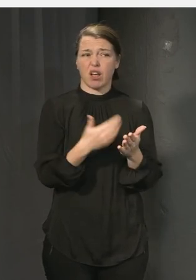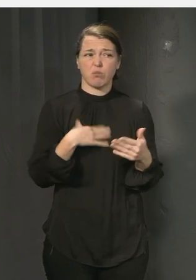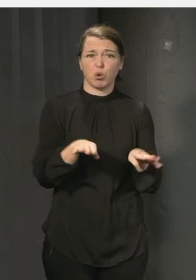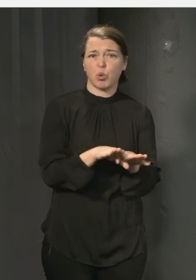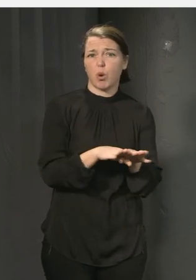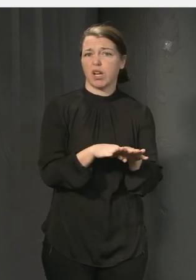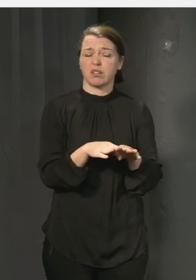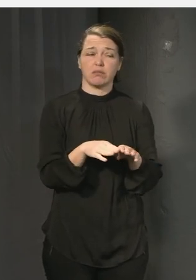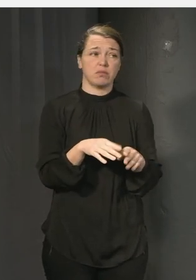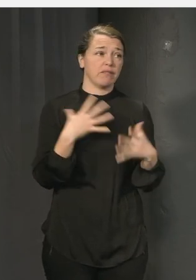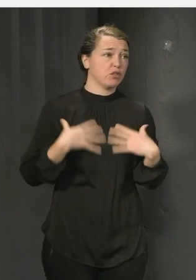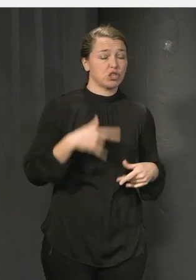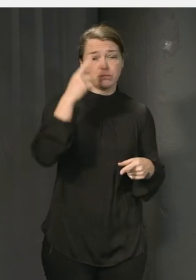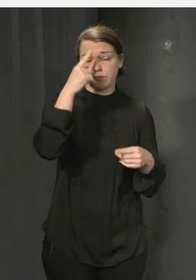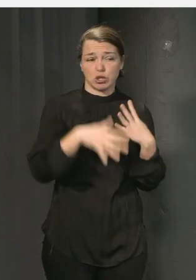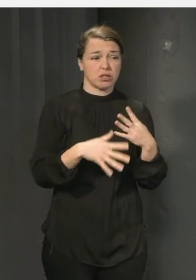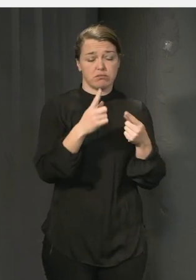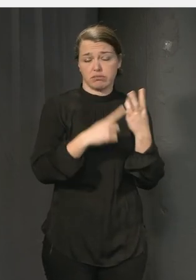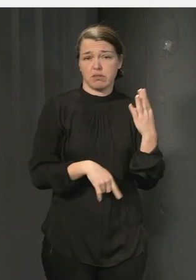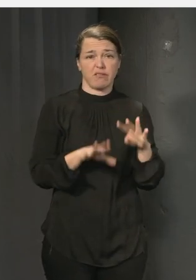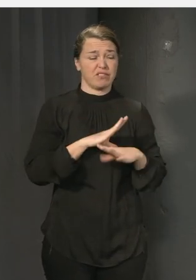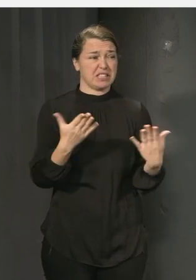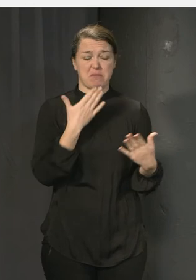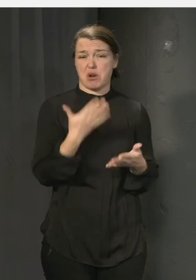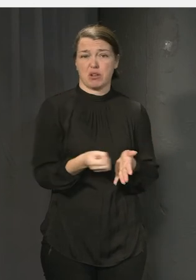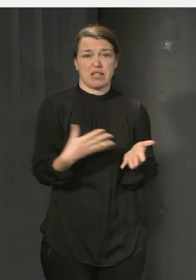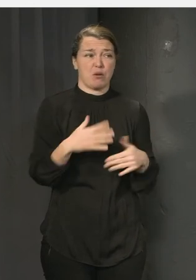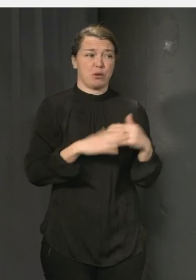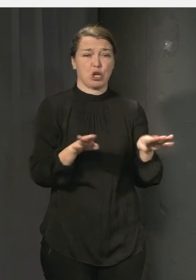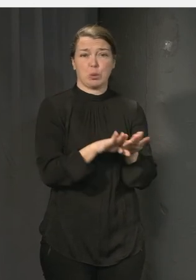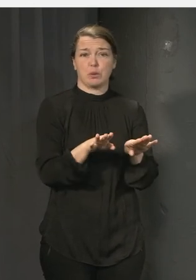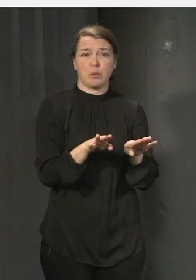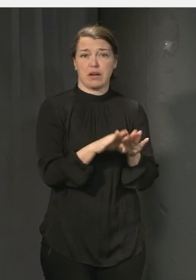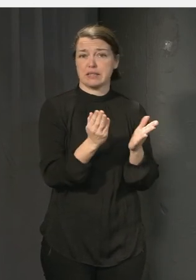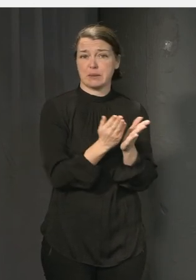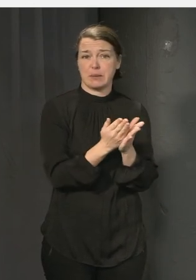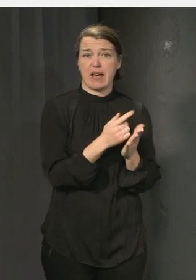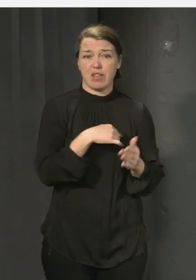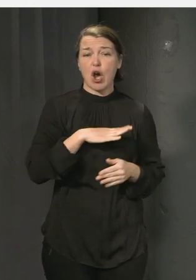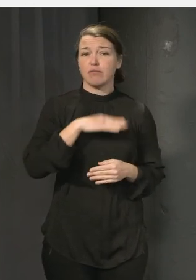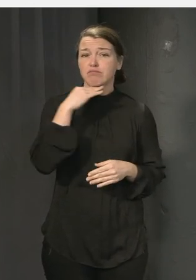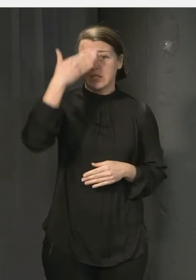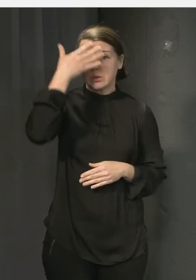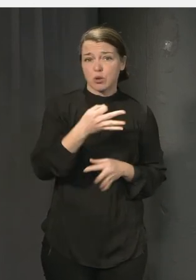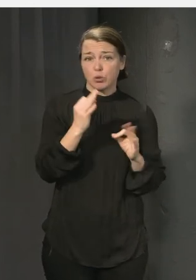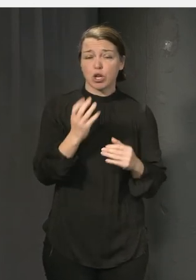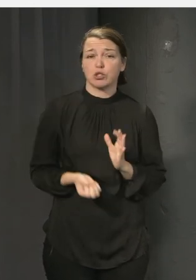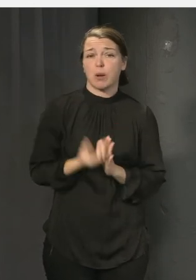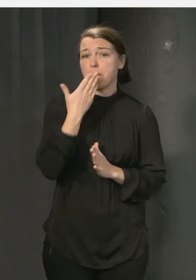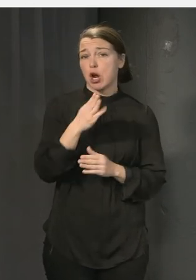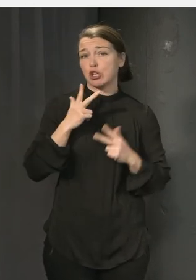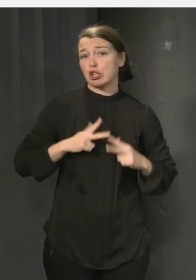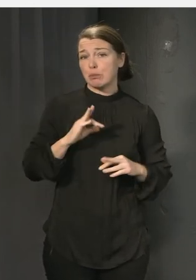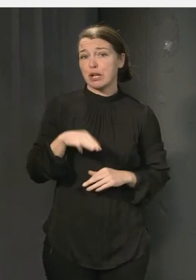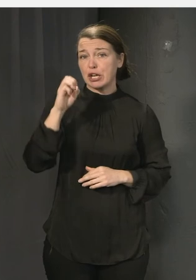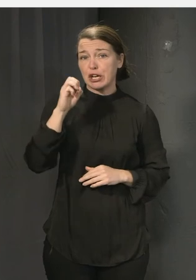perspektiv det finns ingen anledning att bygga dåliga skolor vi har så mycket kunskap om hur vi kan utforma en miljö och skapa trygga miljöer så